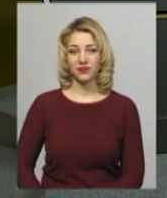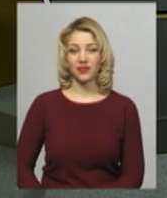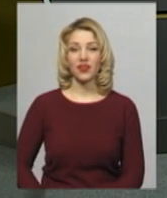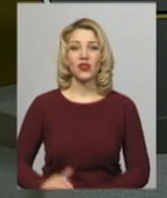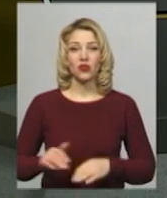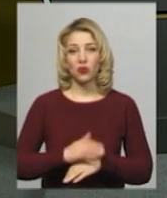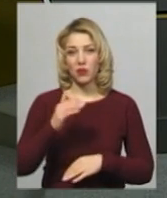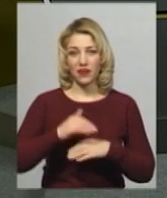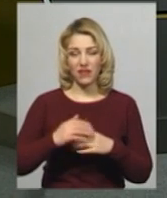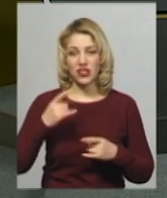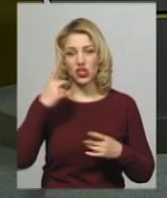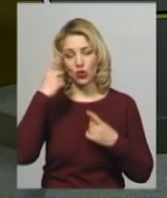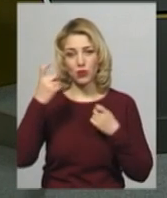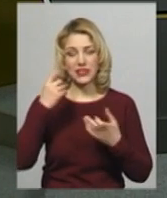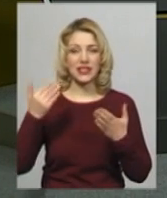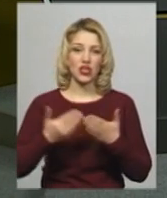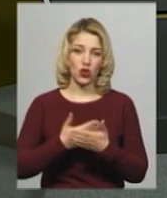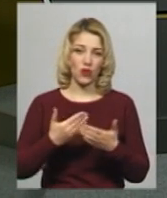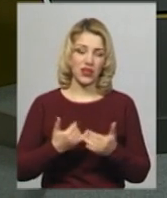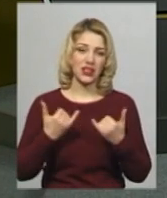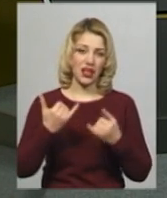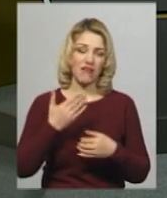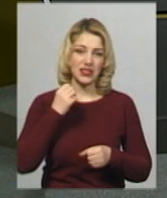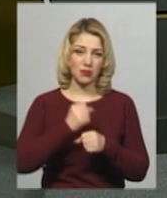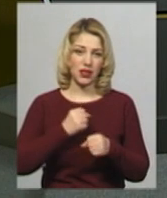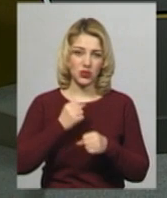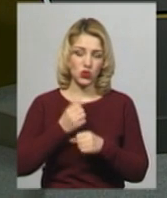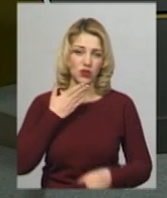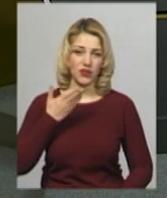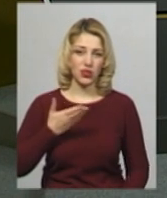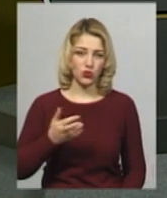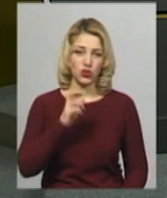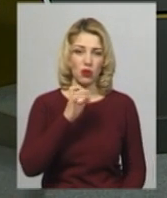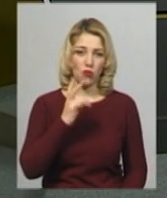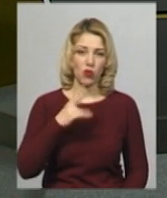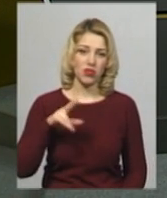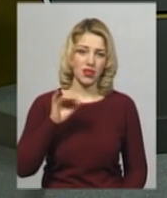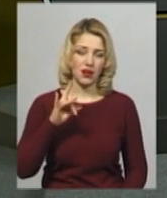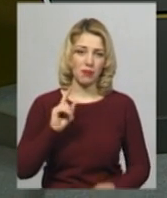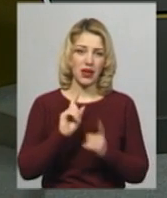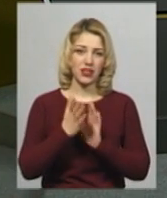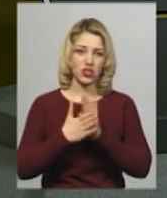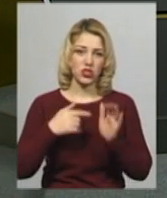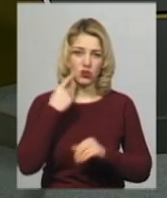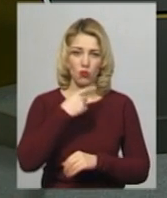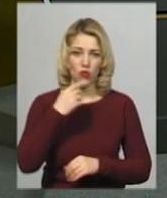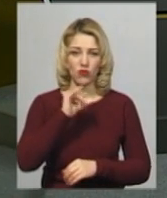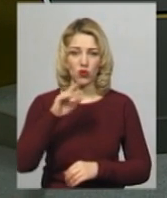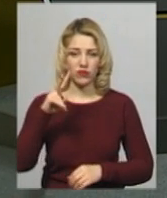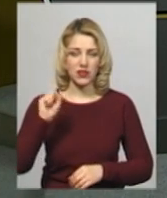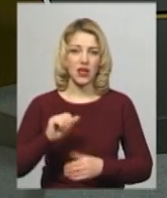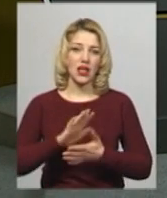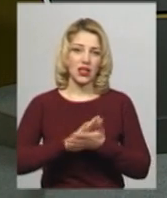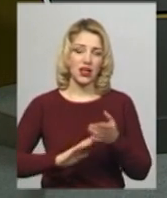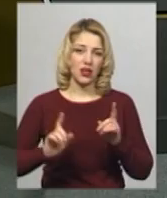Доброго вечора, в ефірі інформаційний випуск новин. У студії для вас працюють ведуча Вікторія Бондар, переклад на жестову мову Оксани Фіновської. Далі